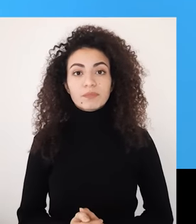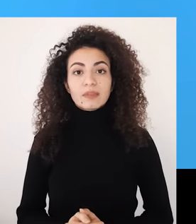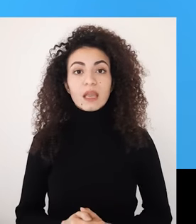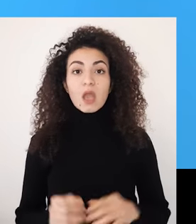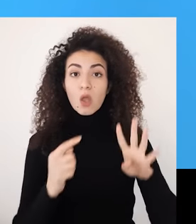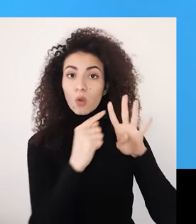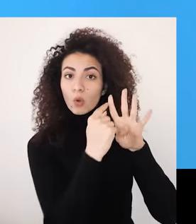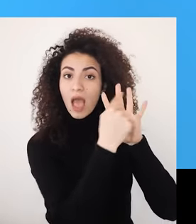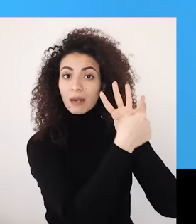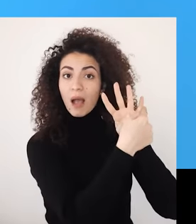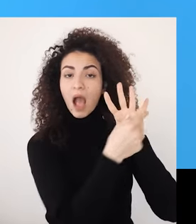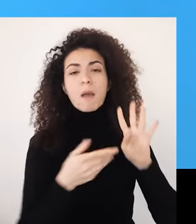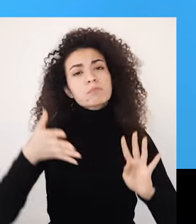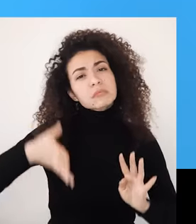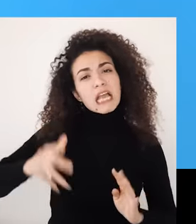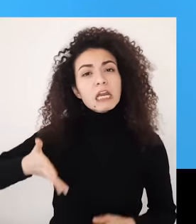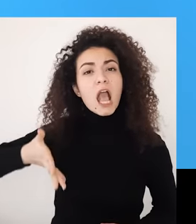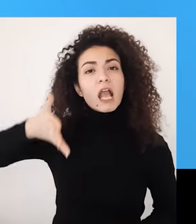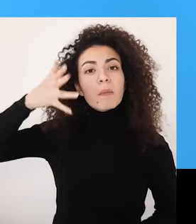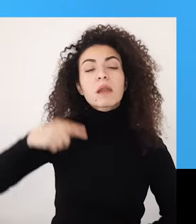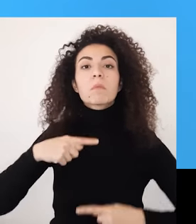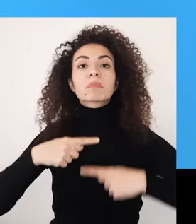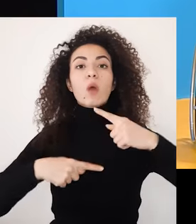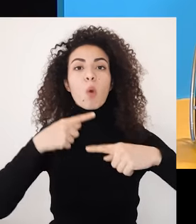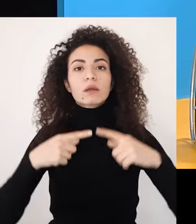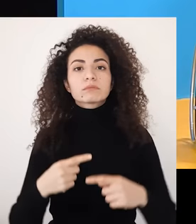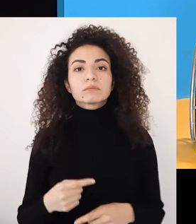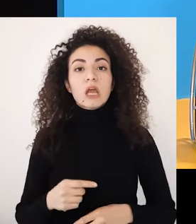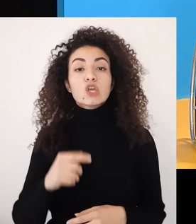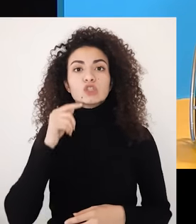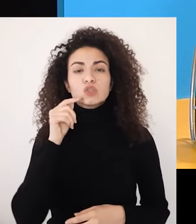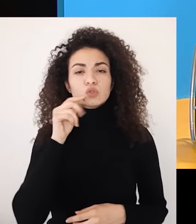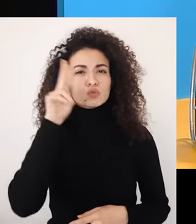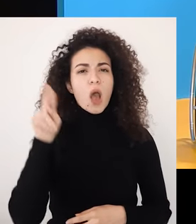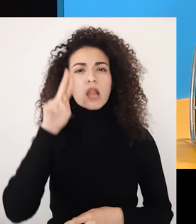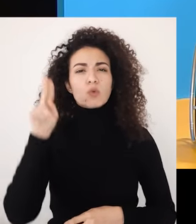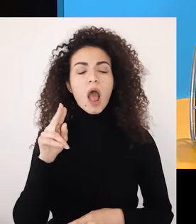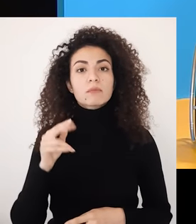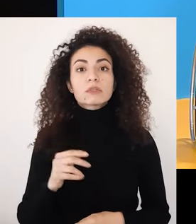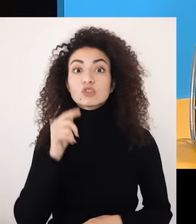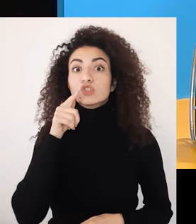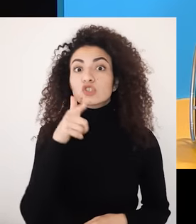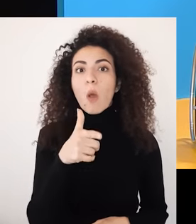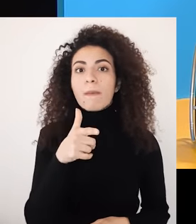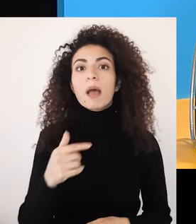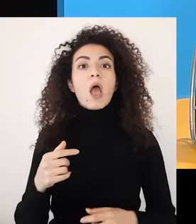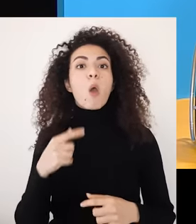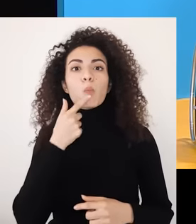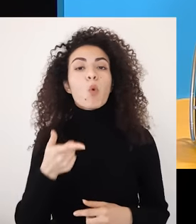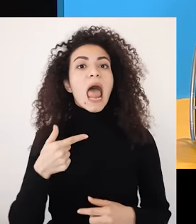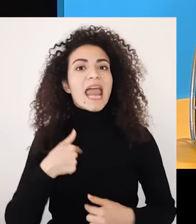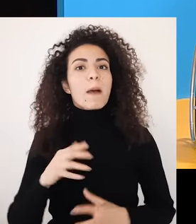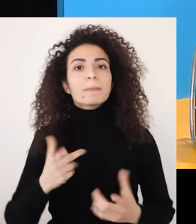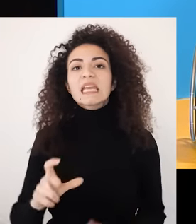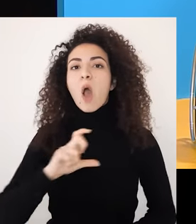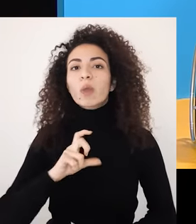بيطرحه كل إنسان بخلال مراحل العمرية المختلفة مين أنا؟ كأمرأة هل أنا محبوبة؟ هل